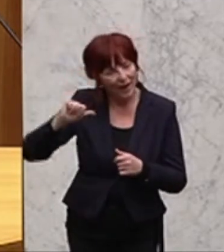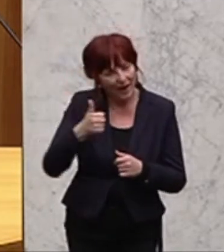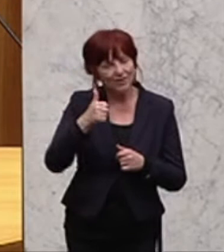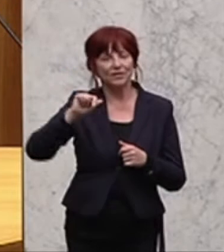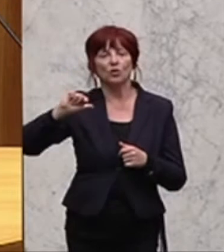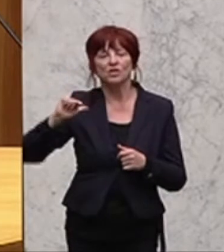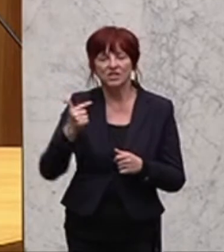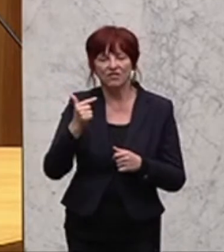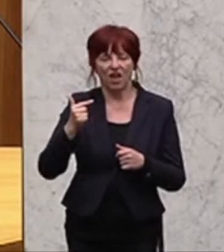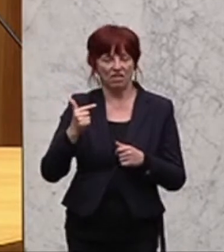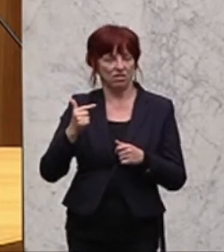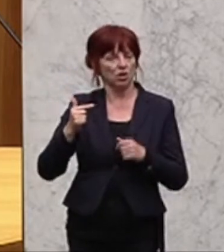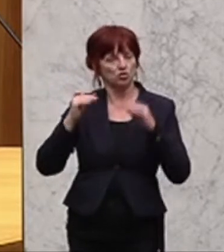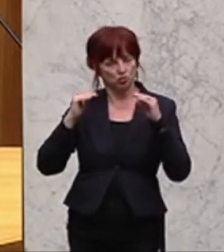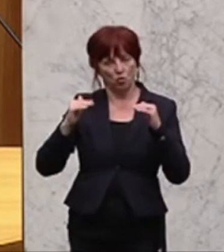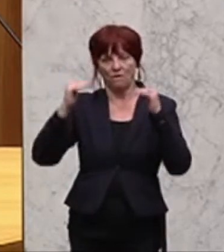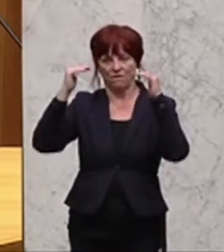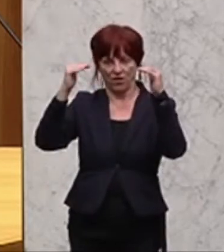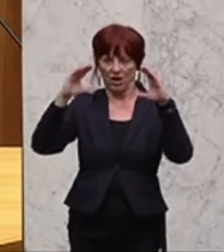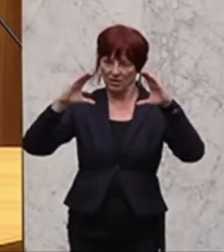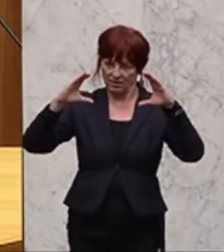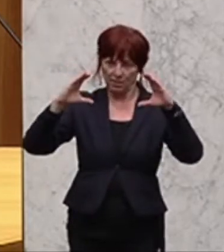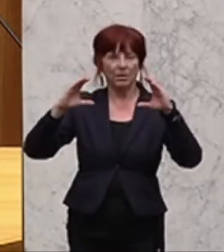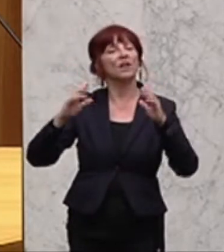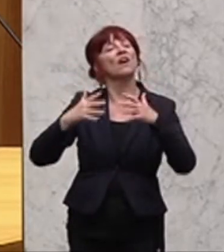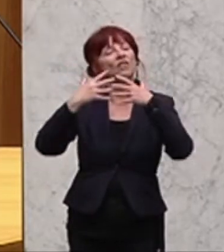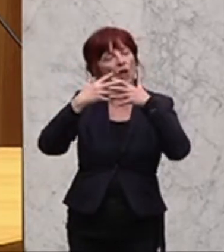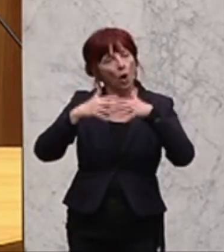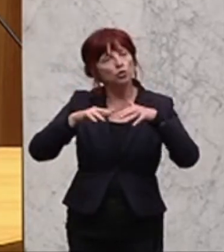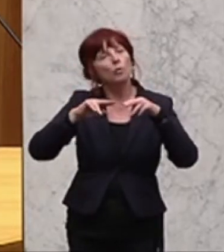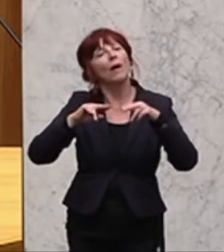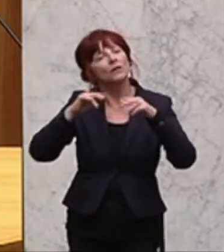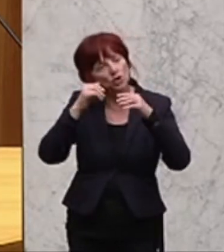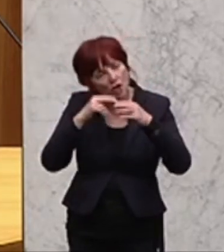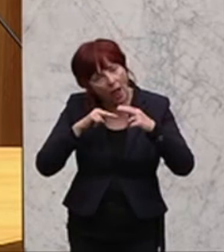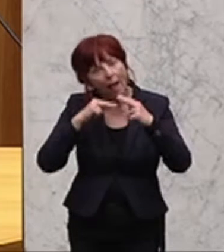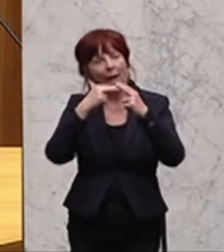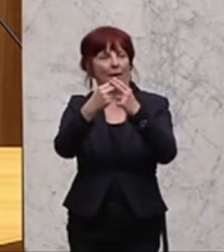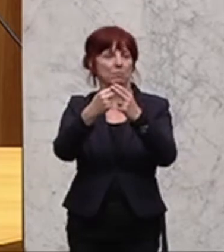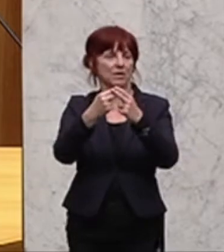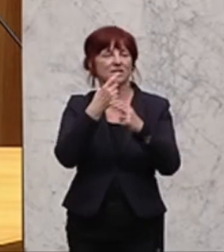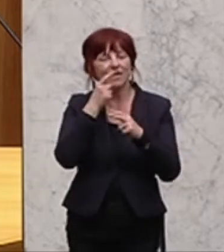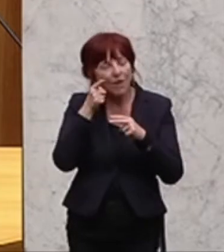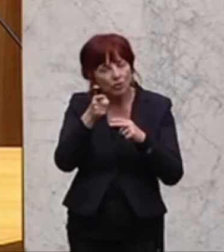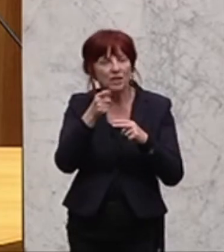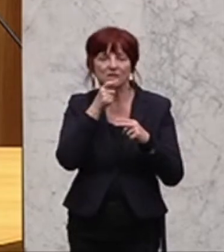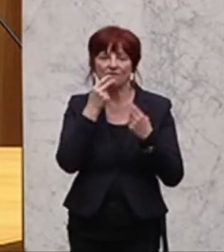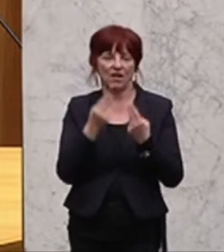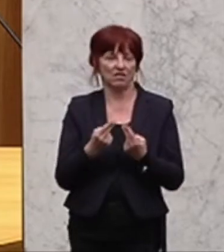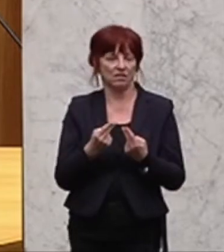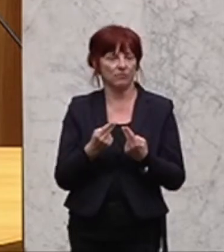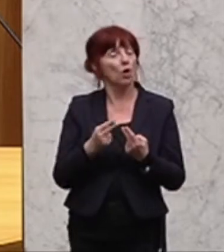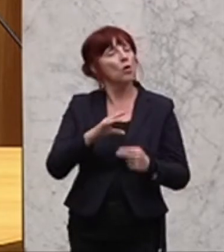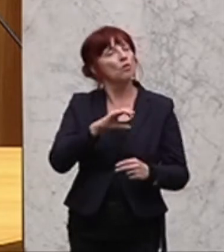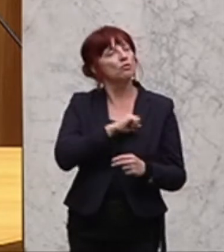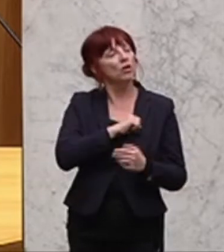Tarifstufen um genau diesen aufgelaufenen Wert auch automatisch indexiert. Das hat einen großen Vorteil.